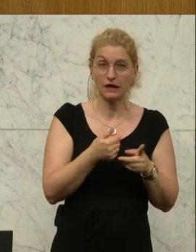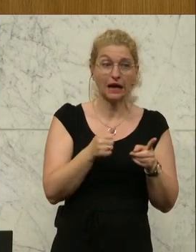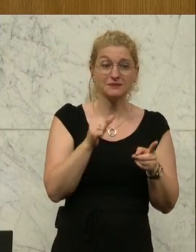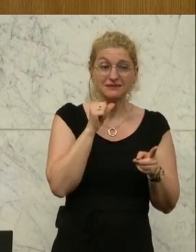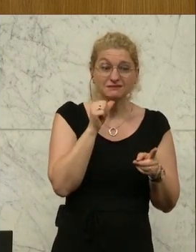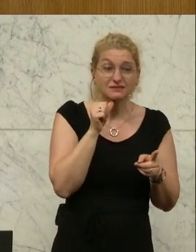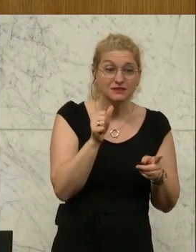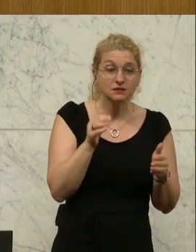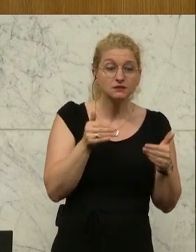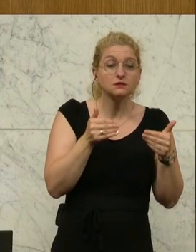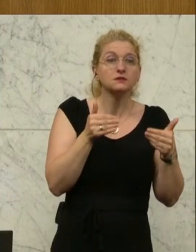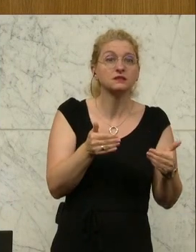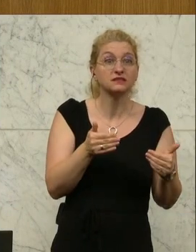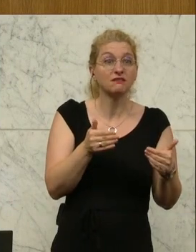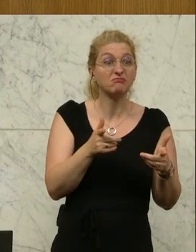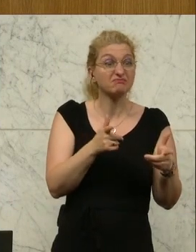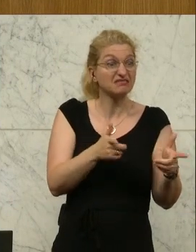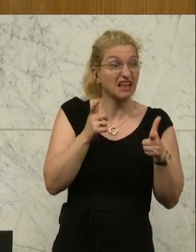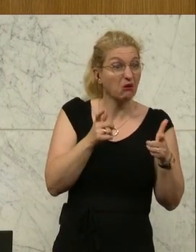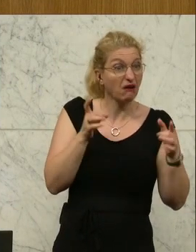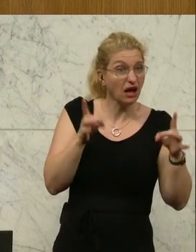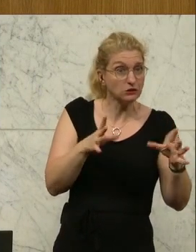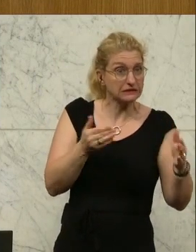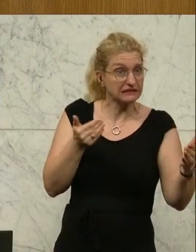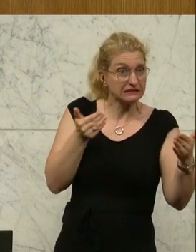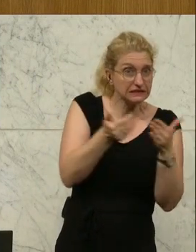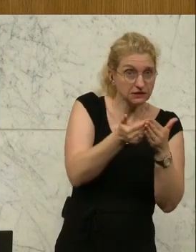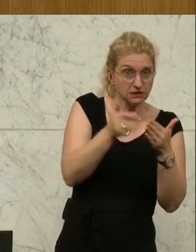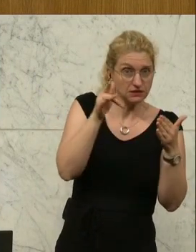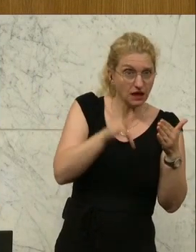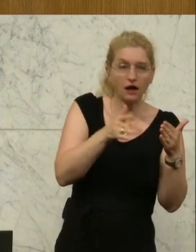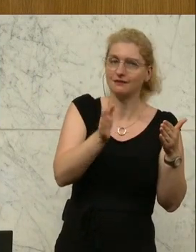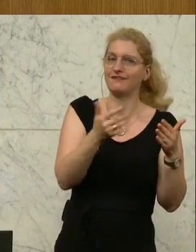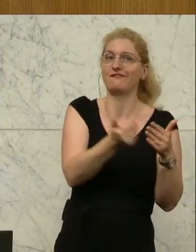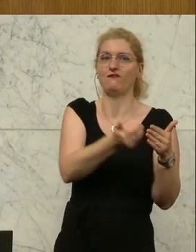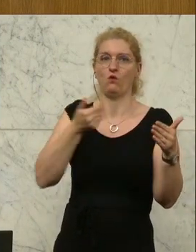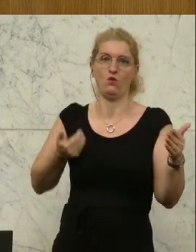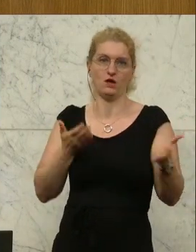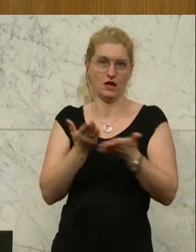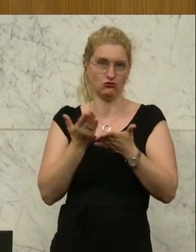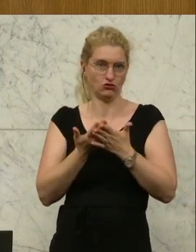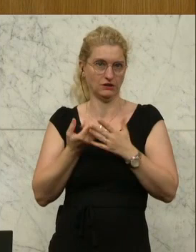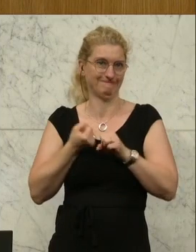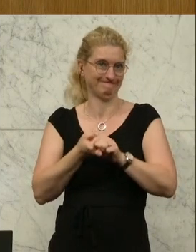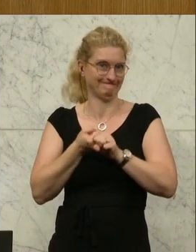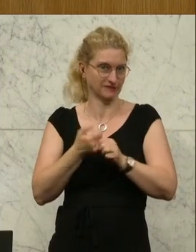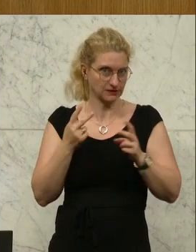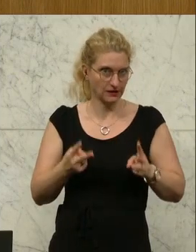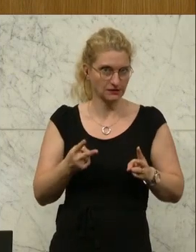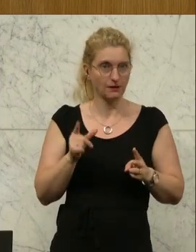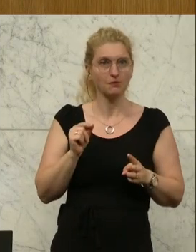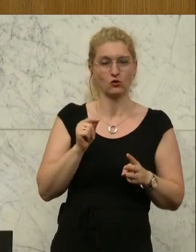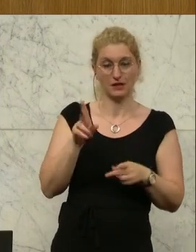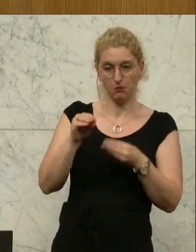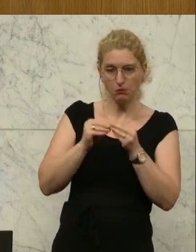dann, wenn ein Anschlag unmittelbar bevorsteht, sondern schon davor. Er packt das Problem